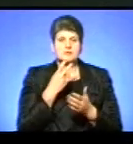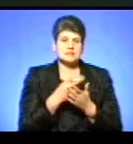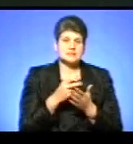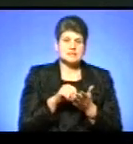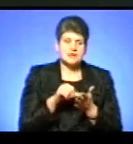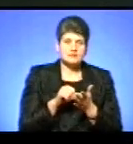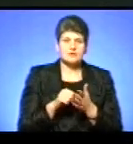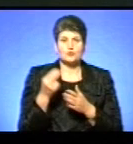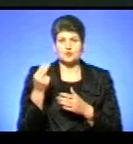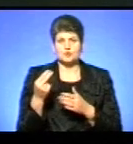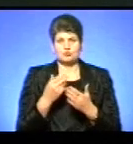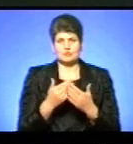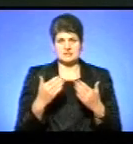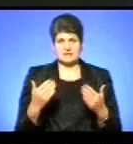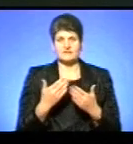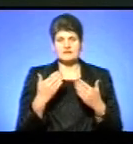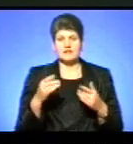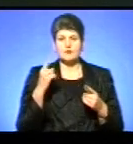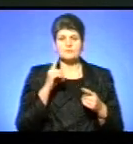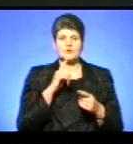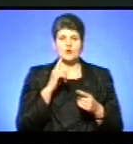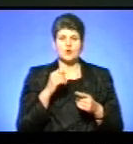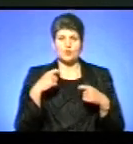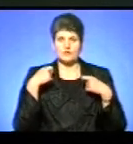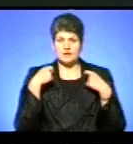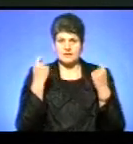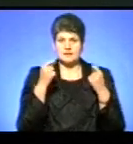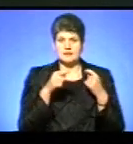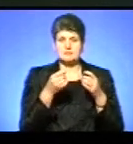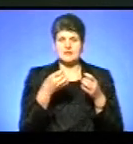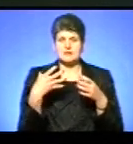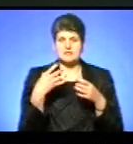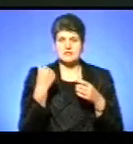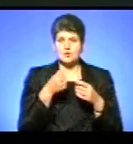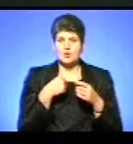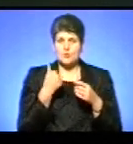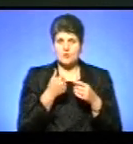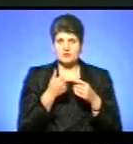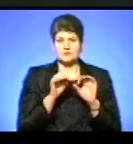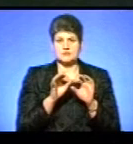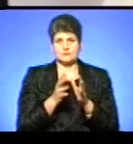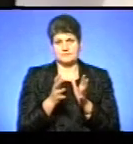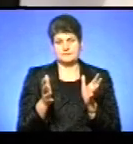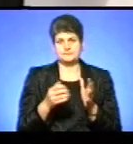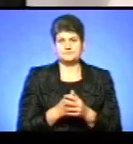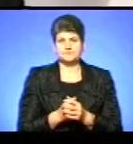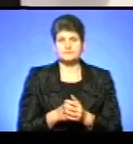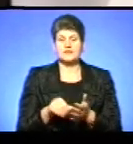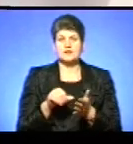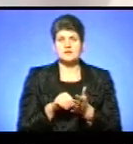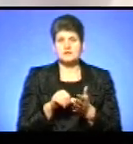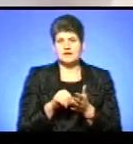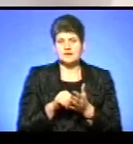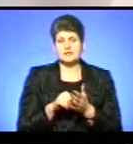художньому музеї. Виставка «Ювілейна» гуртові «Палітра» 15 років. Анжела Шова розповість більше. Членкині